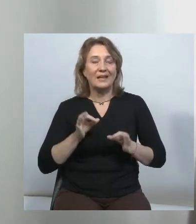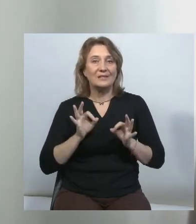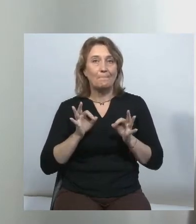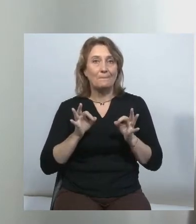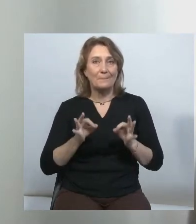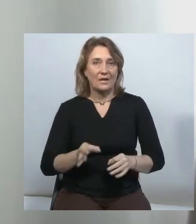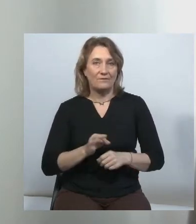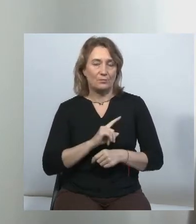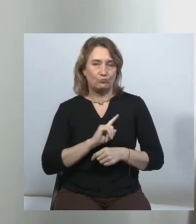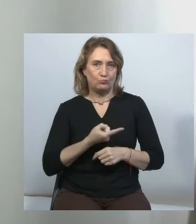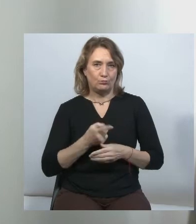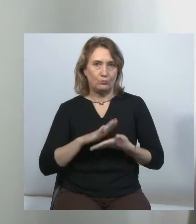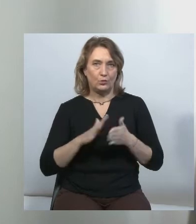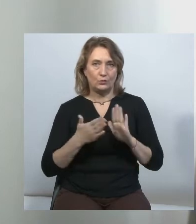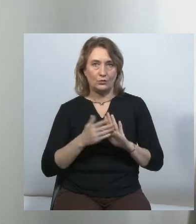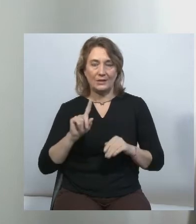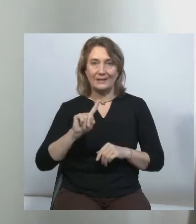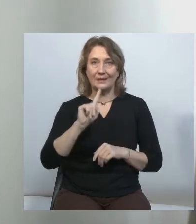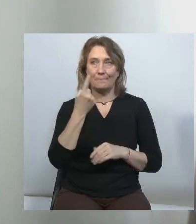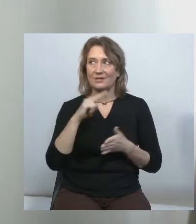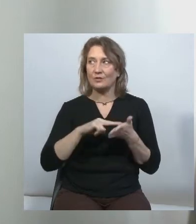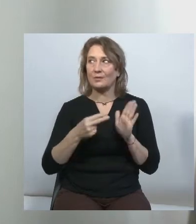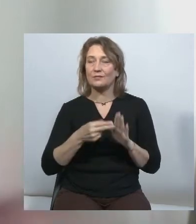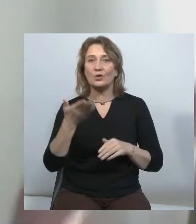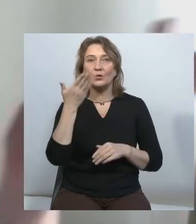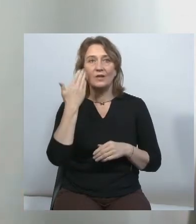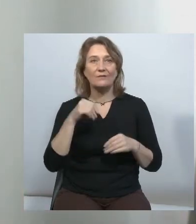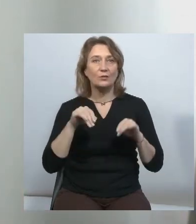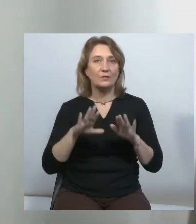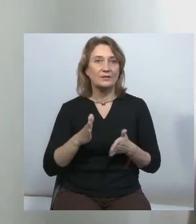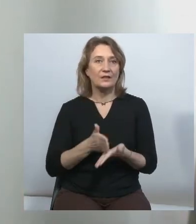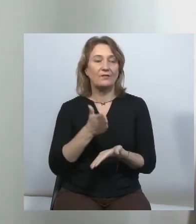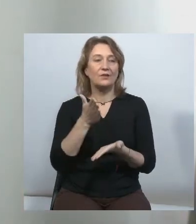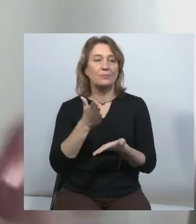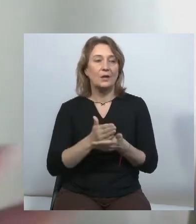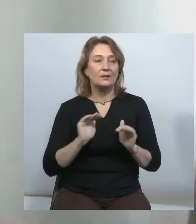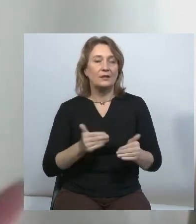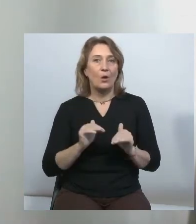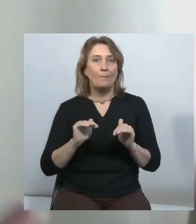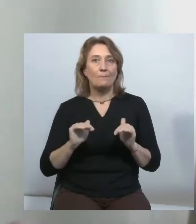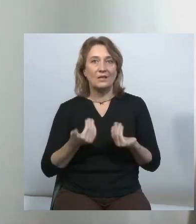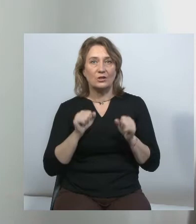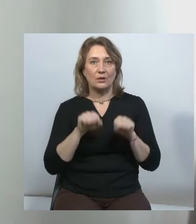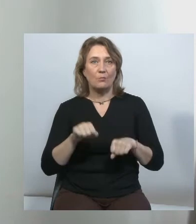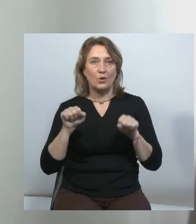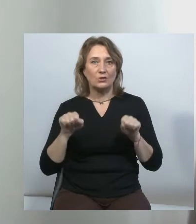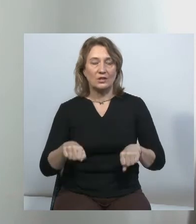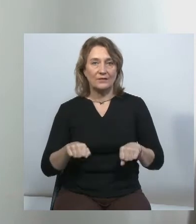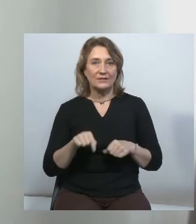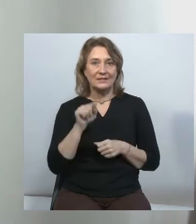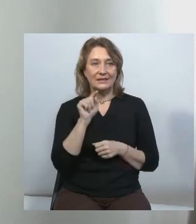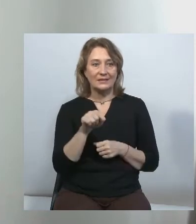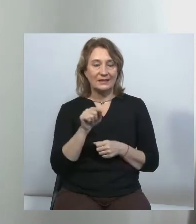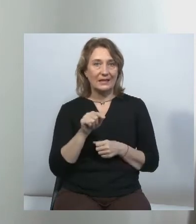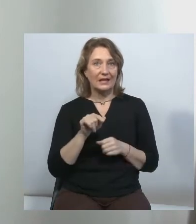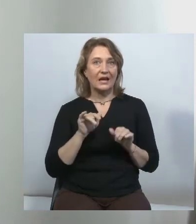на перший план, вже давно вийшов. Він має необмежені можливості робити ті речі, які